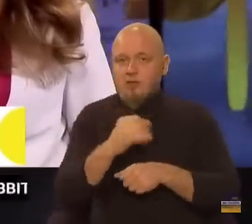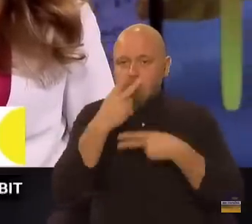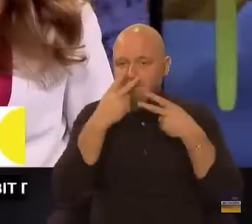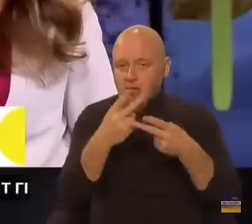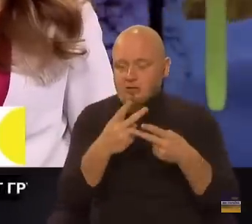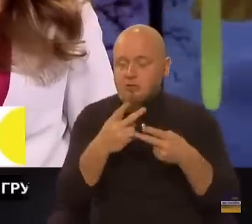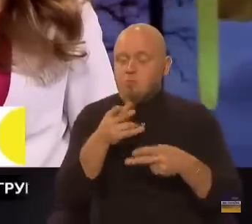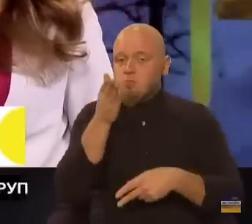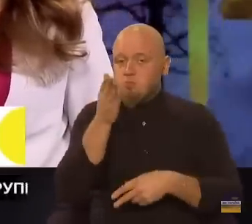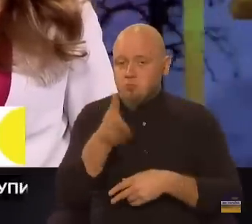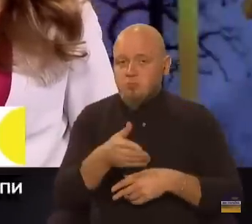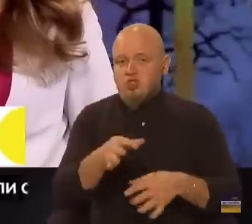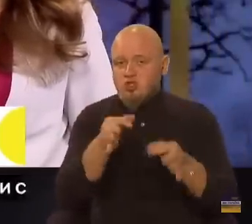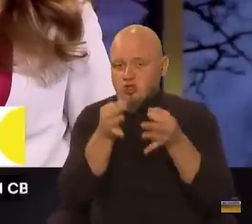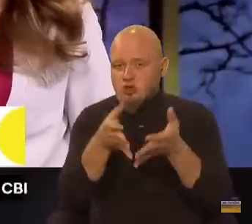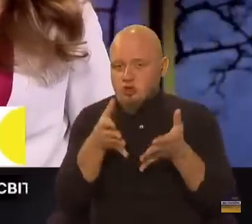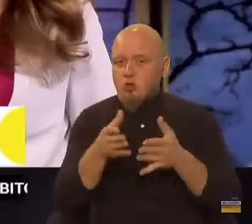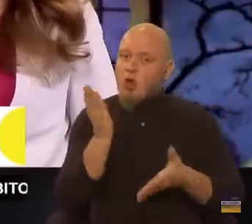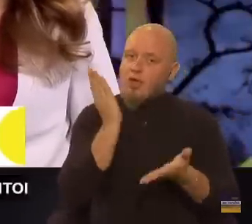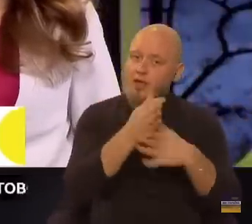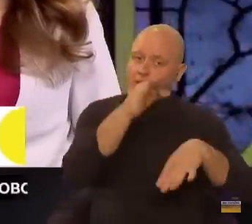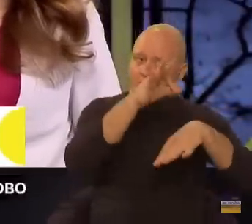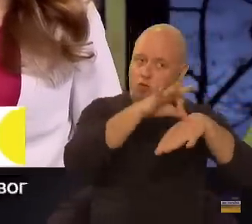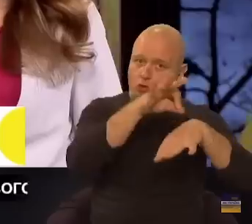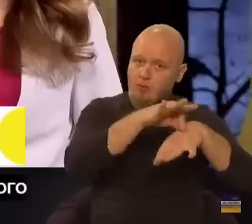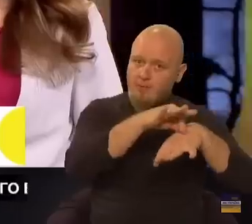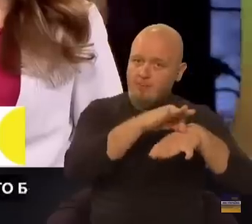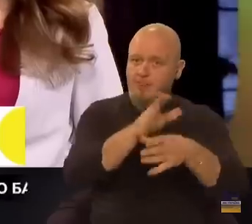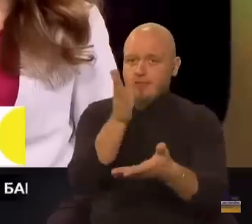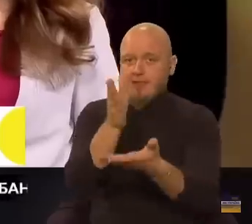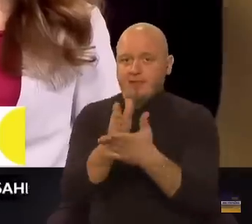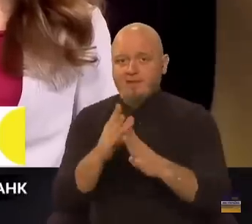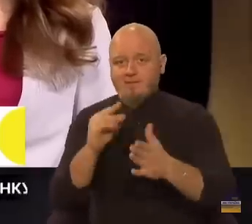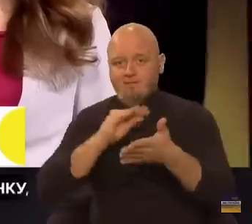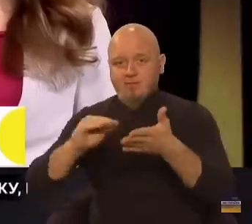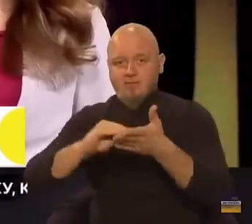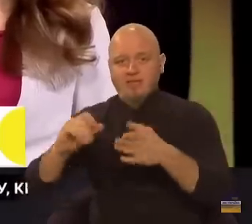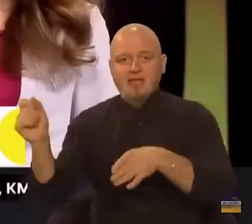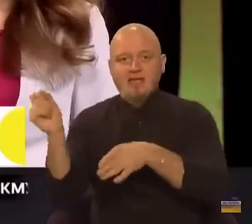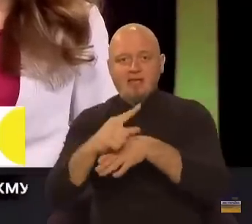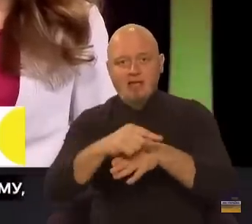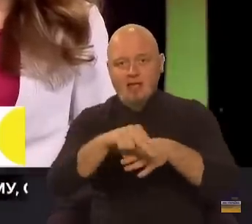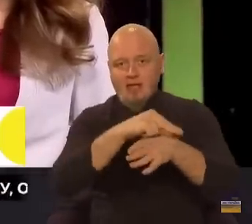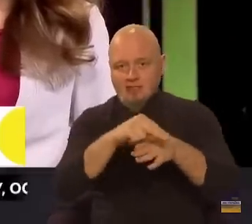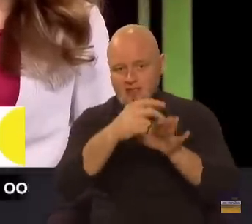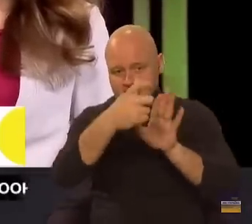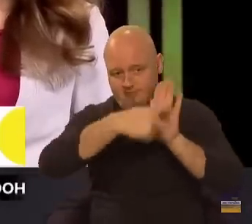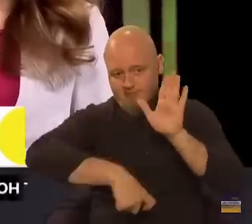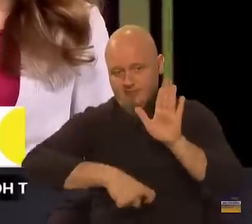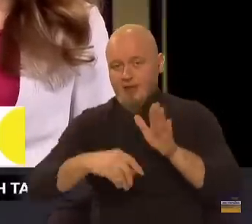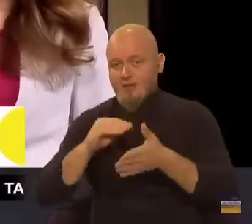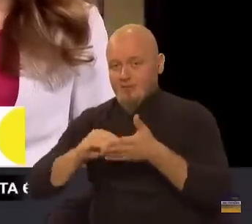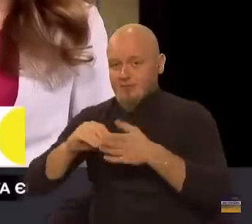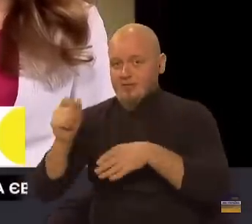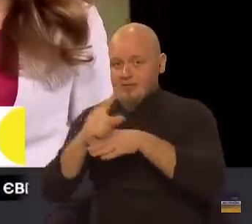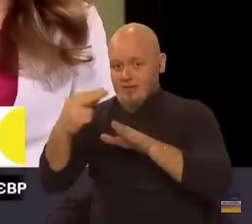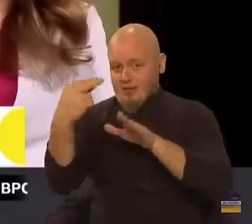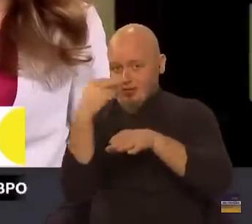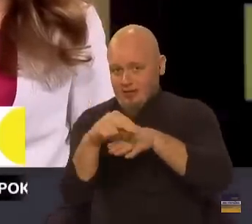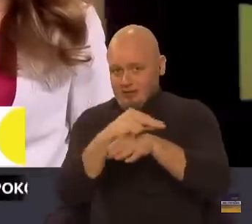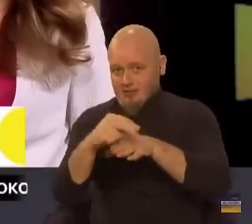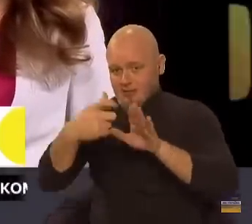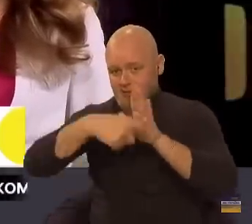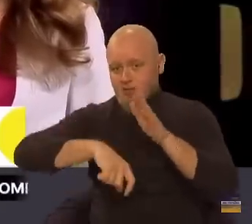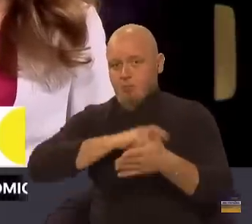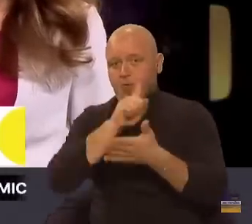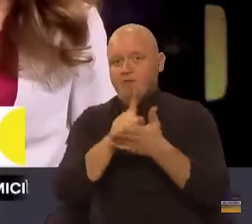бачите, мовно, чітко. Є хвороба, є виписаний рецепт. Виписаний рецепт повинен відповідати